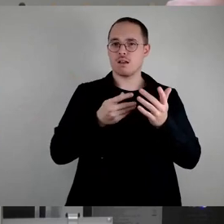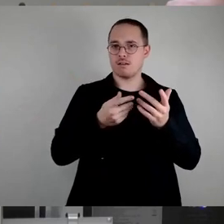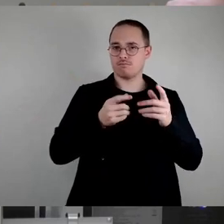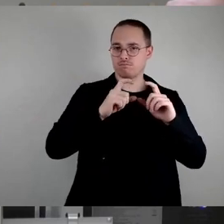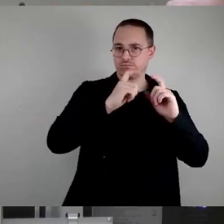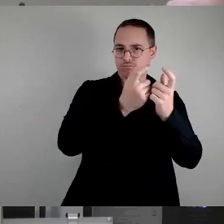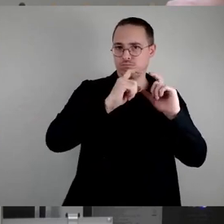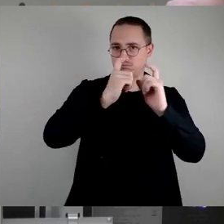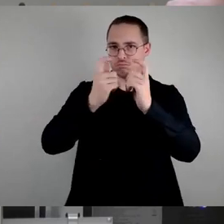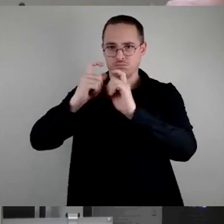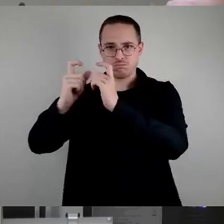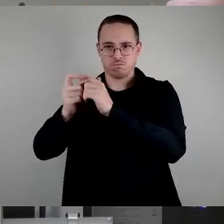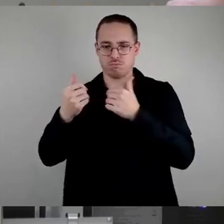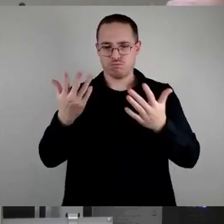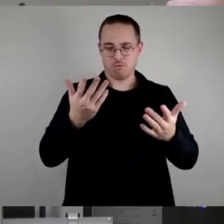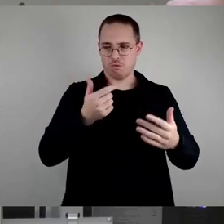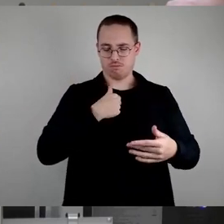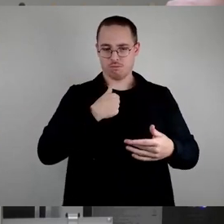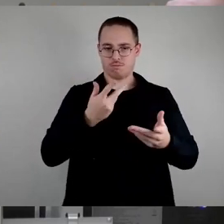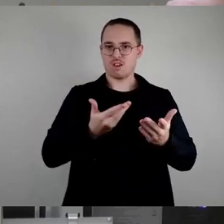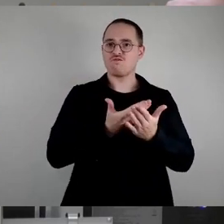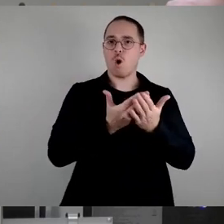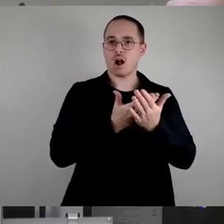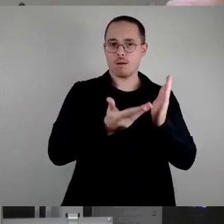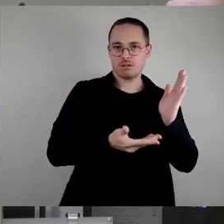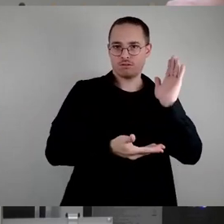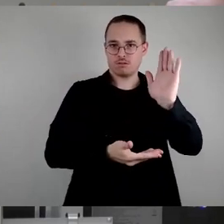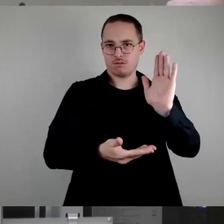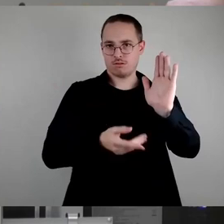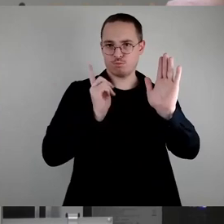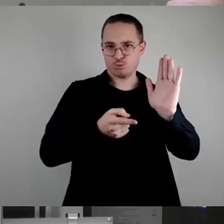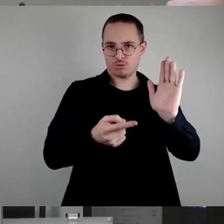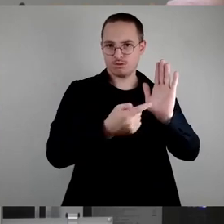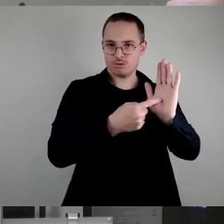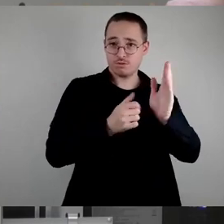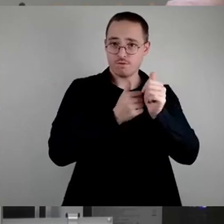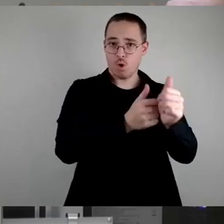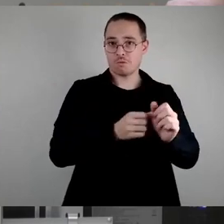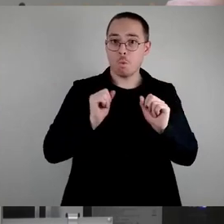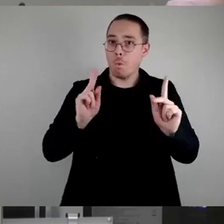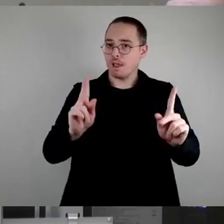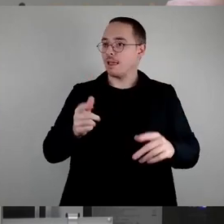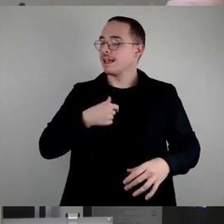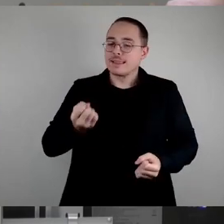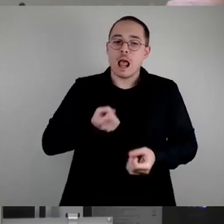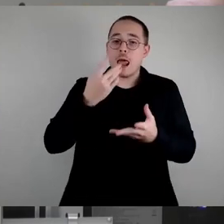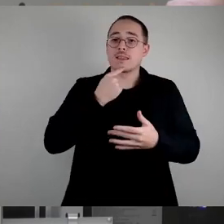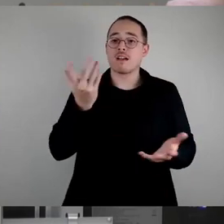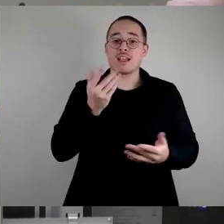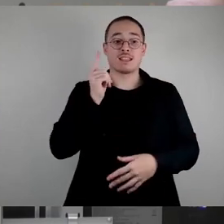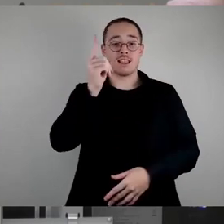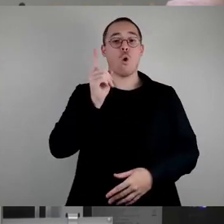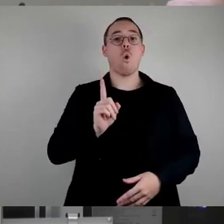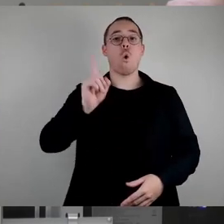ganz klar. Wenn der Oberbürgermeister da eine andere Regelung vorschlägt, haben wir nichts dagegen. Der Kern dieses Antrages